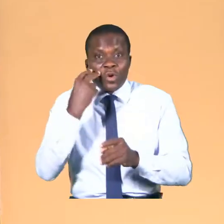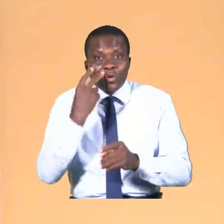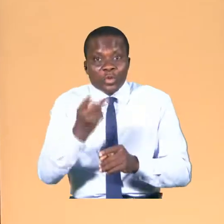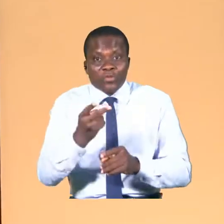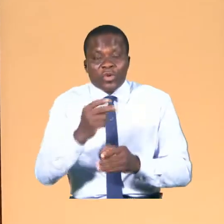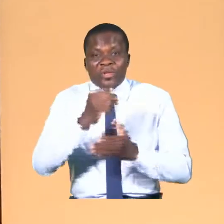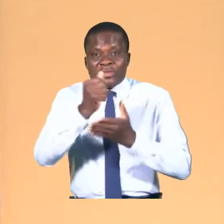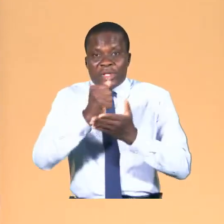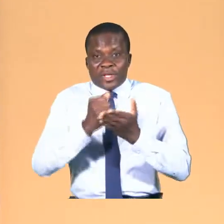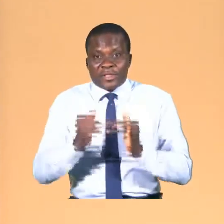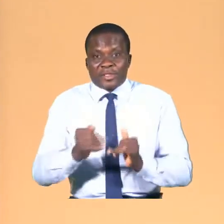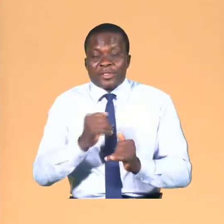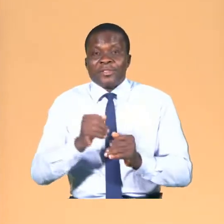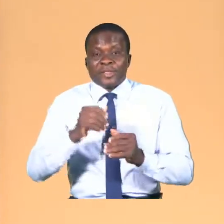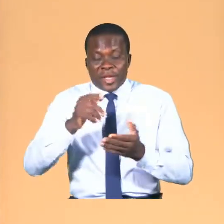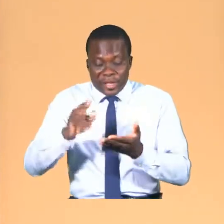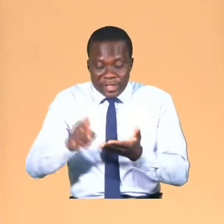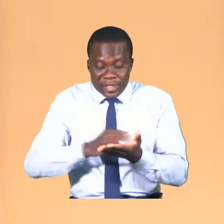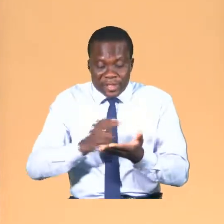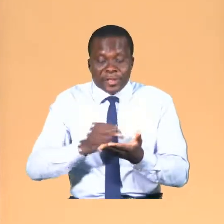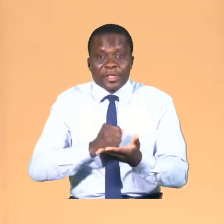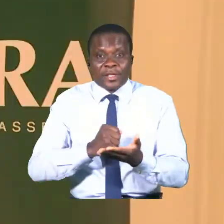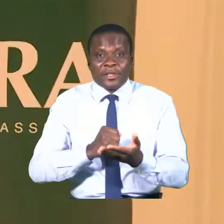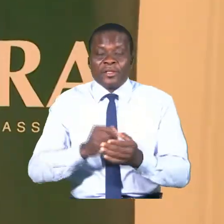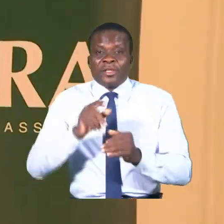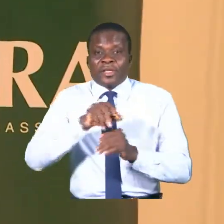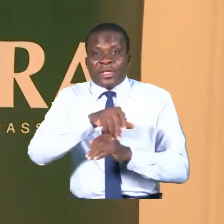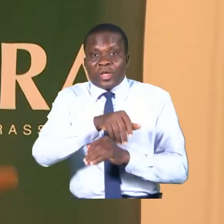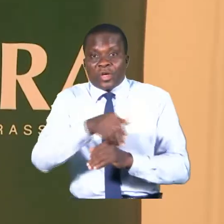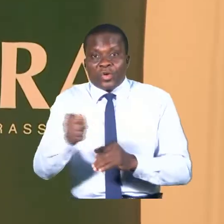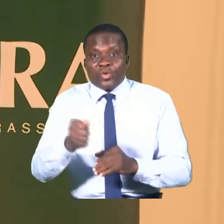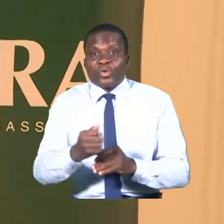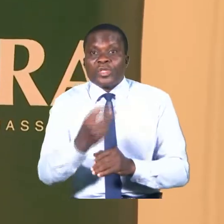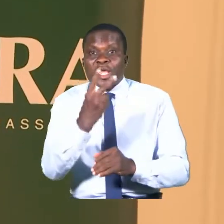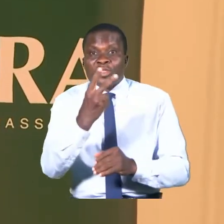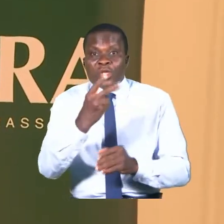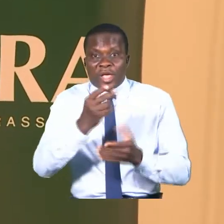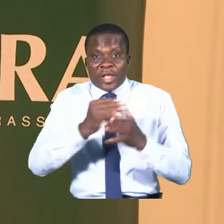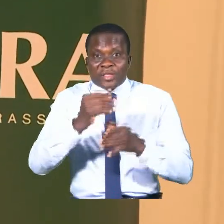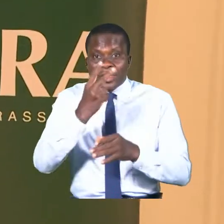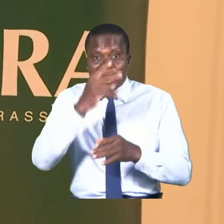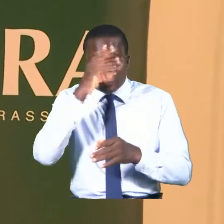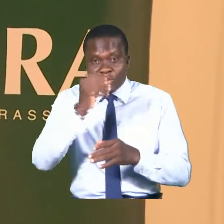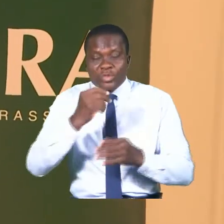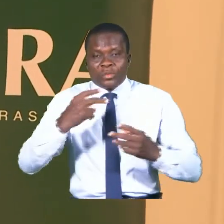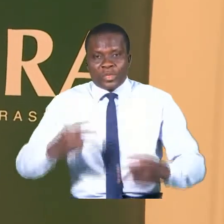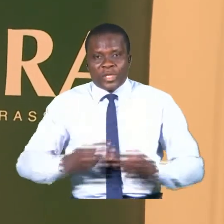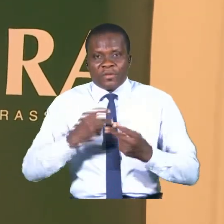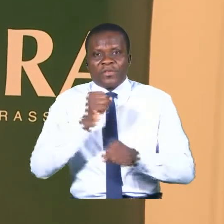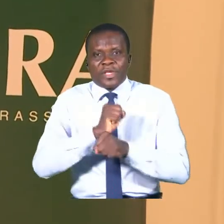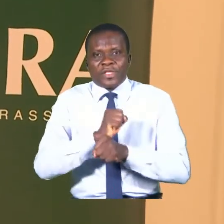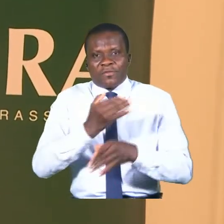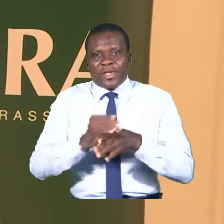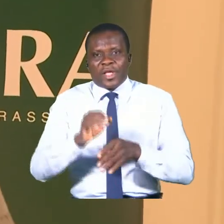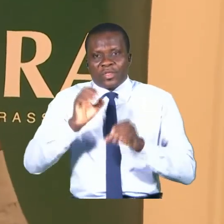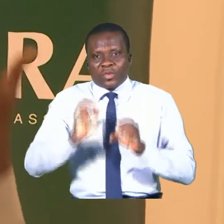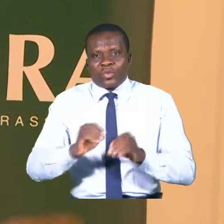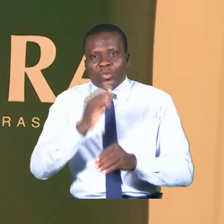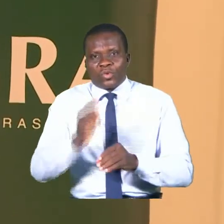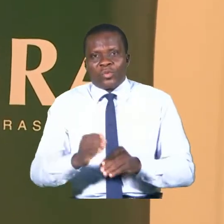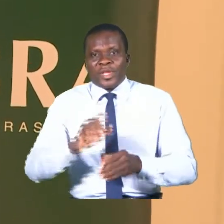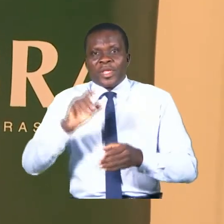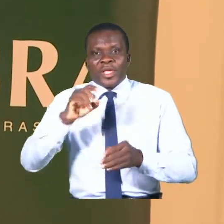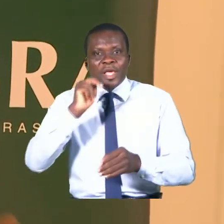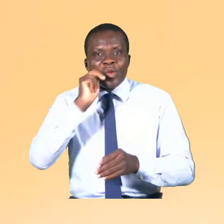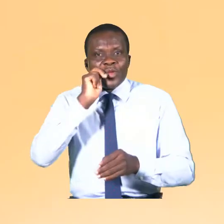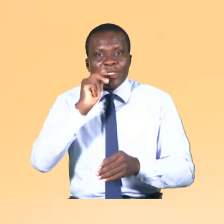artistique et littéraire. Sanda, l'un des deux hommes, vit et travaille entre Cotonou au Bénin et Lagos au